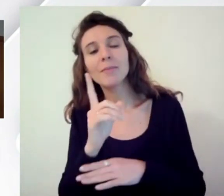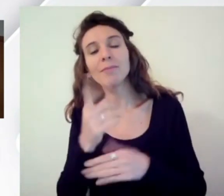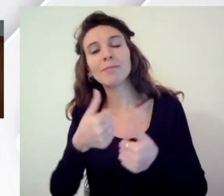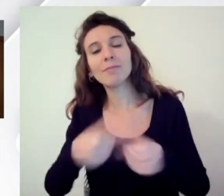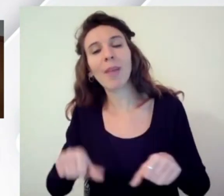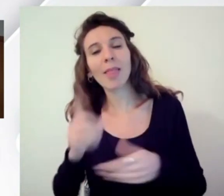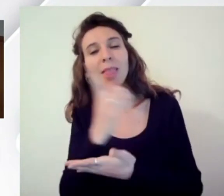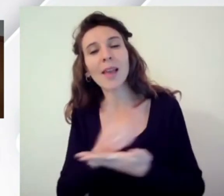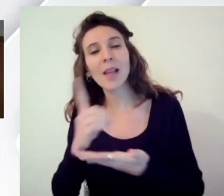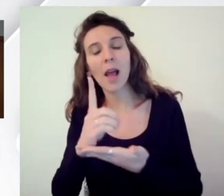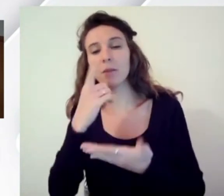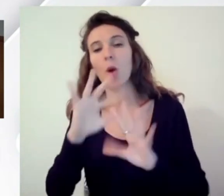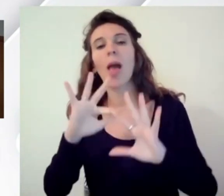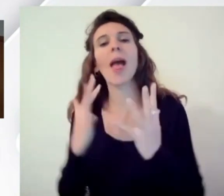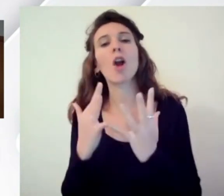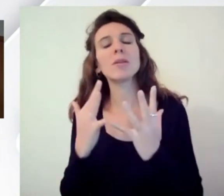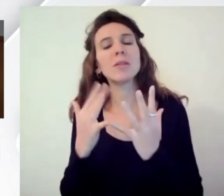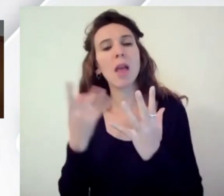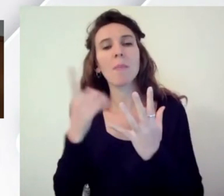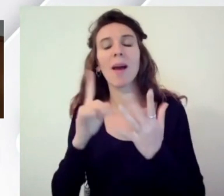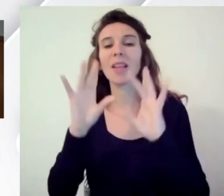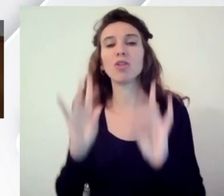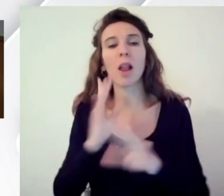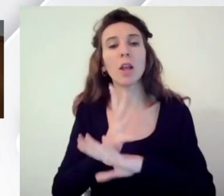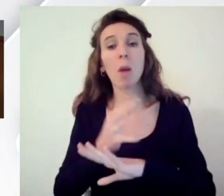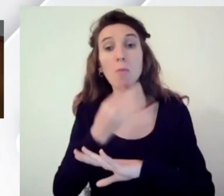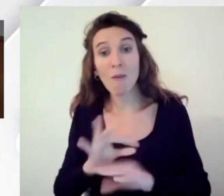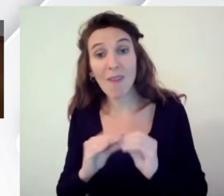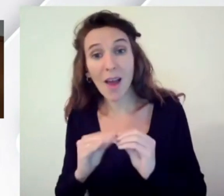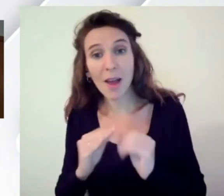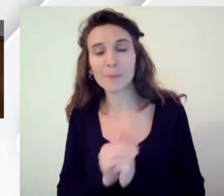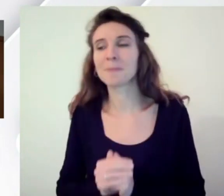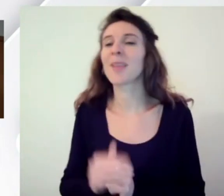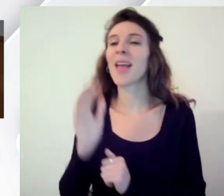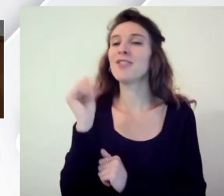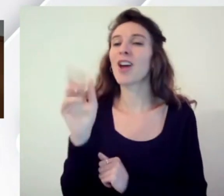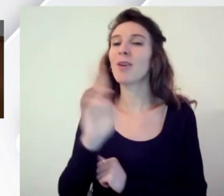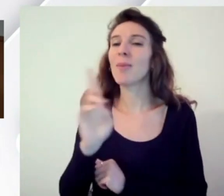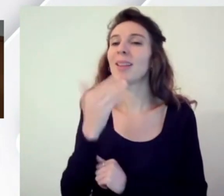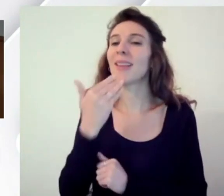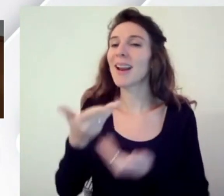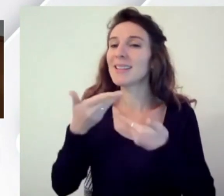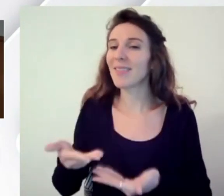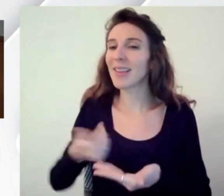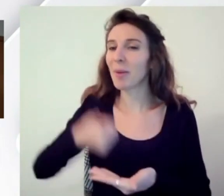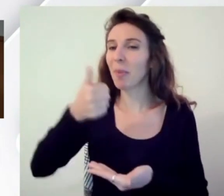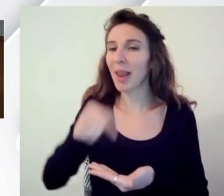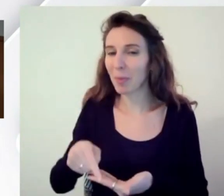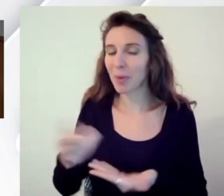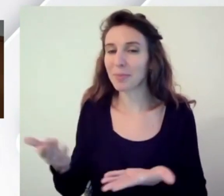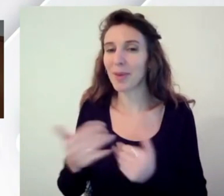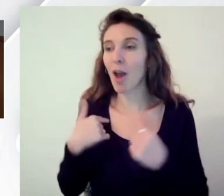creare un ecosistema digitale accessibile si può fare ciao Roberto grazie per l'invito innanzitutto io sono lì per